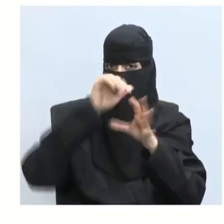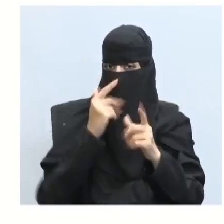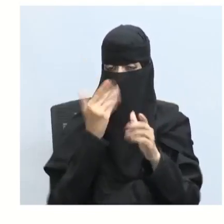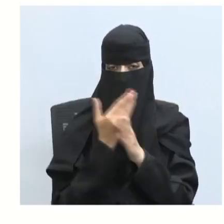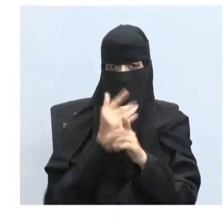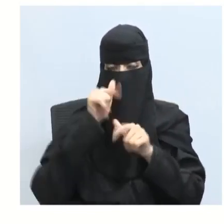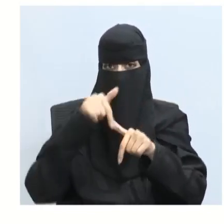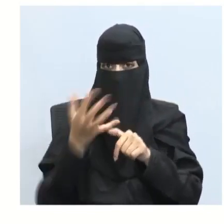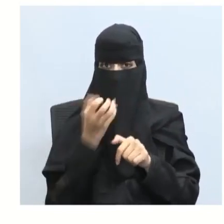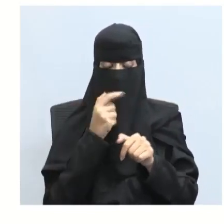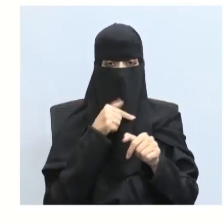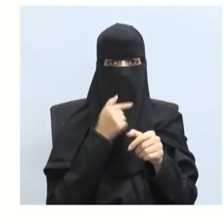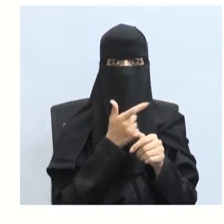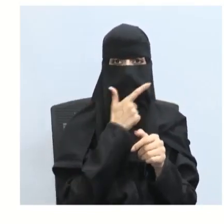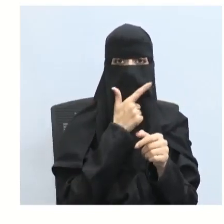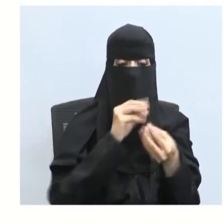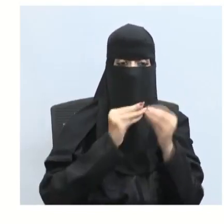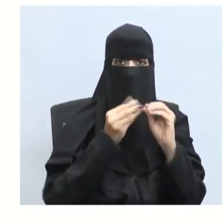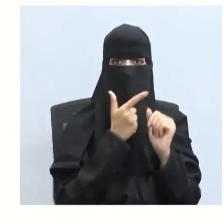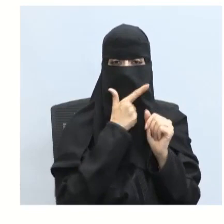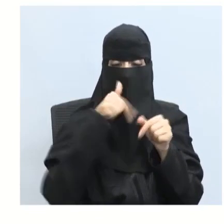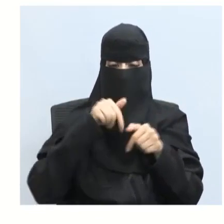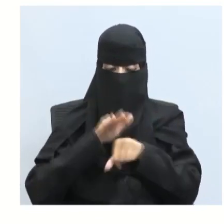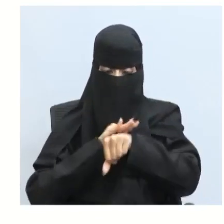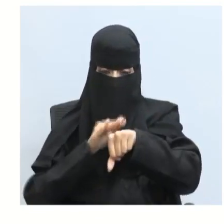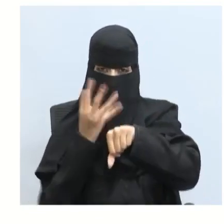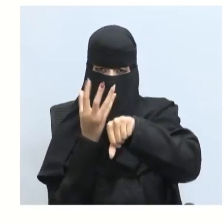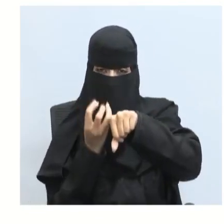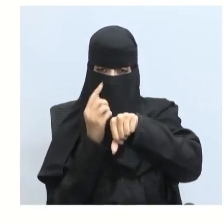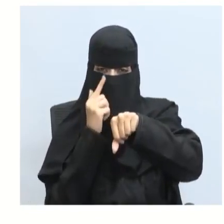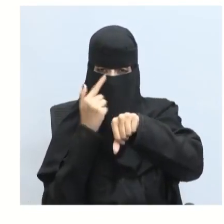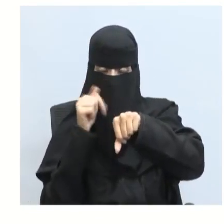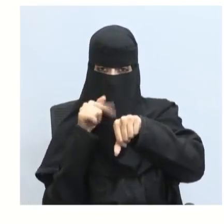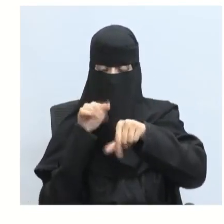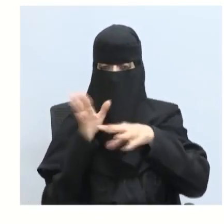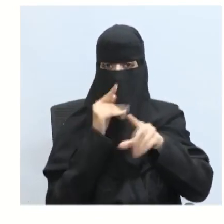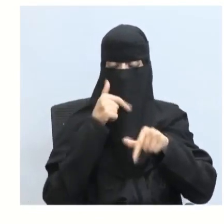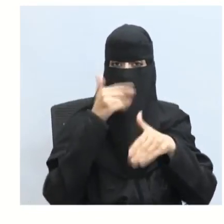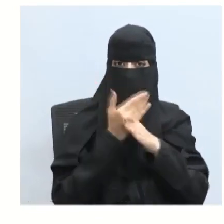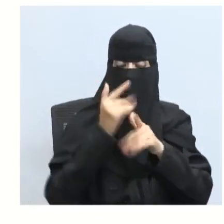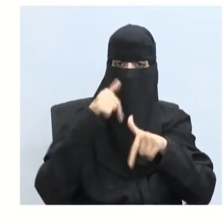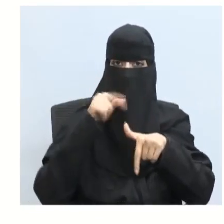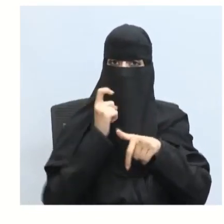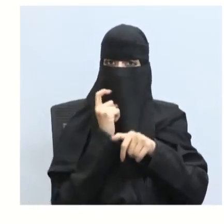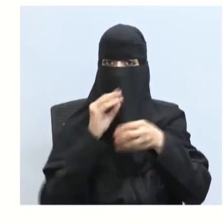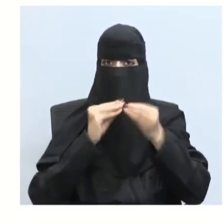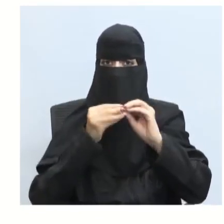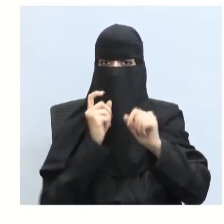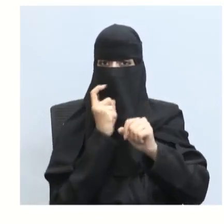تبيض لتبيض الملابس المصفرة لأن اللون الأزرق واللون الأصفر ألوان